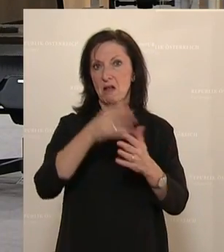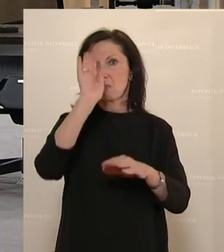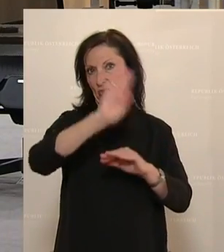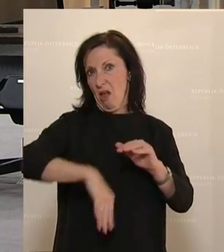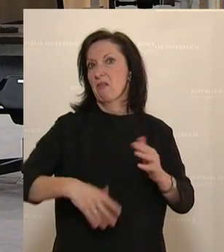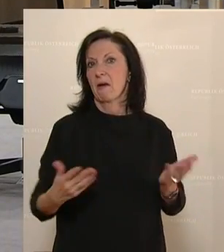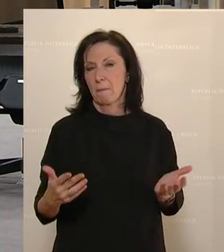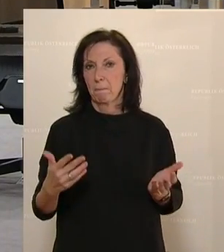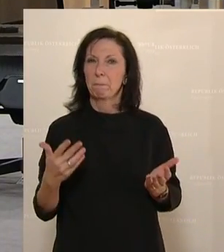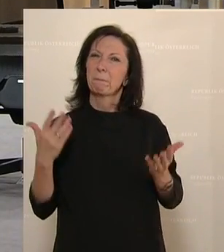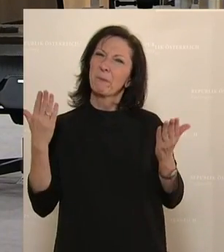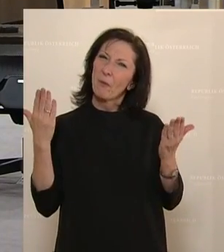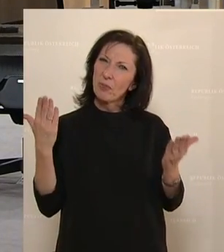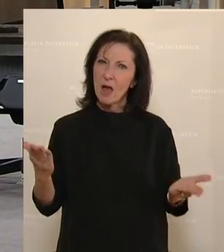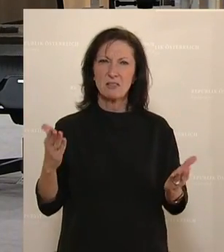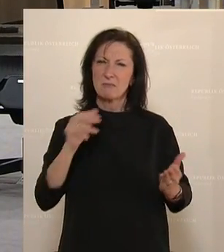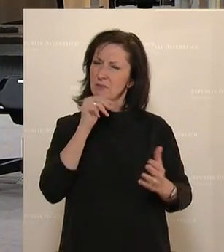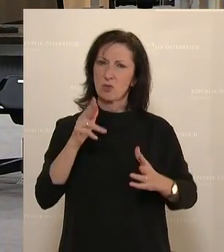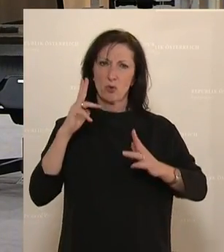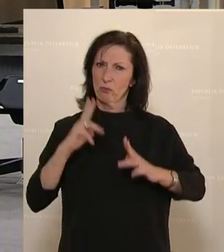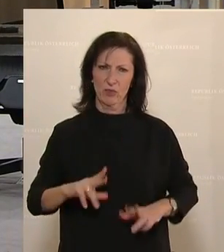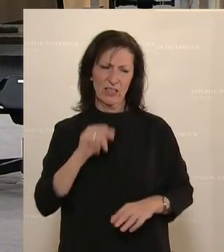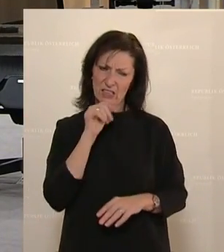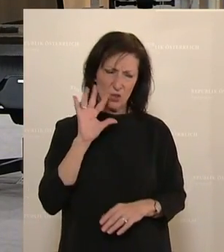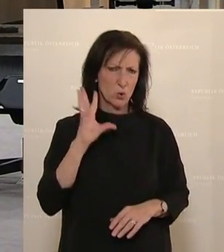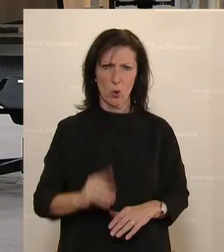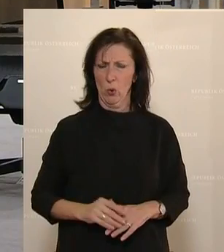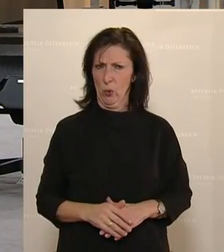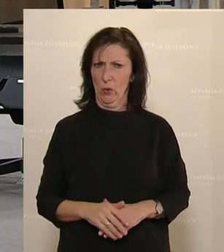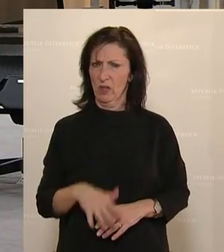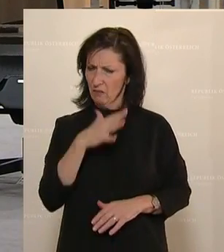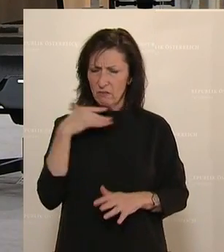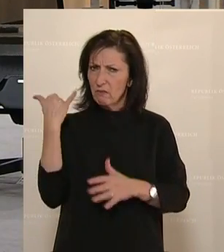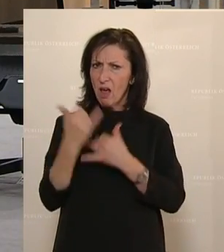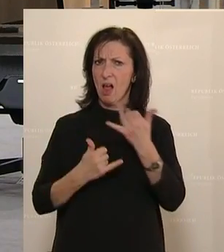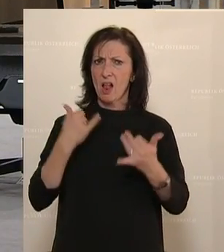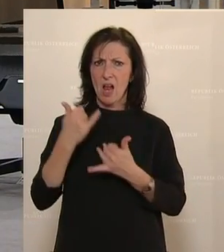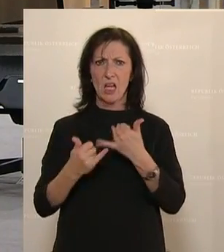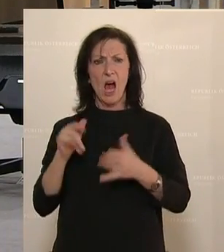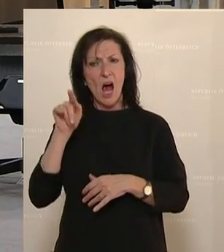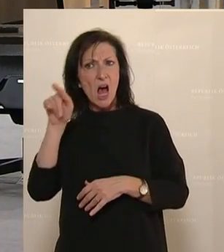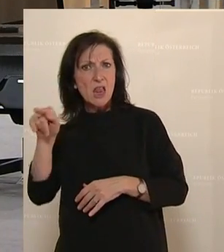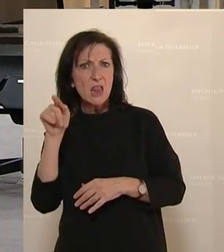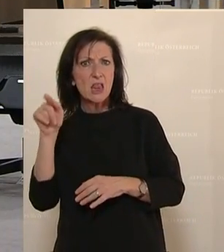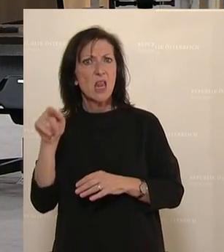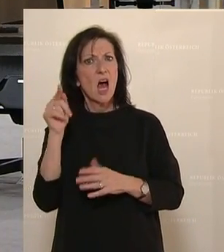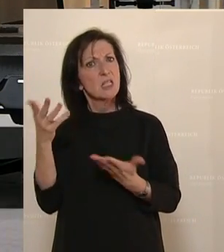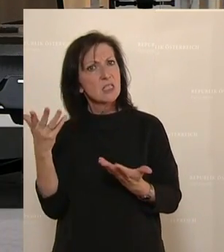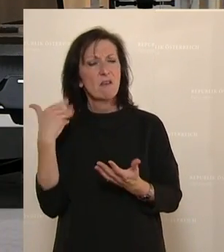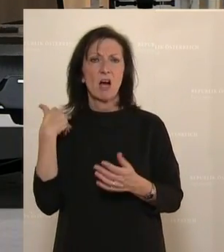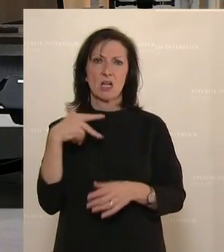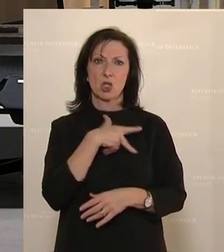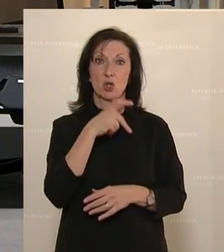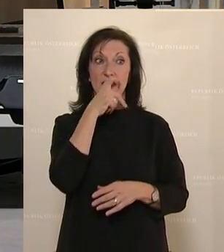Und das ist unbefriedigend, das ist nicht schön. Man hat über viele Jahre die BUAG herausgelöst, aus dem